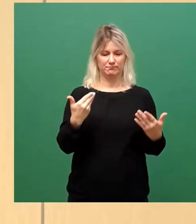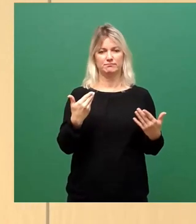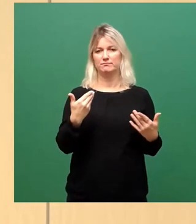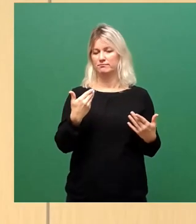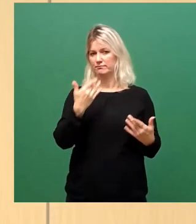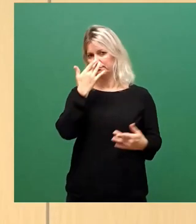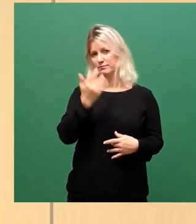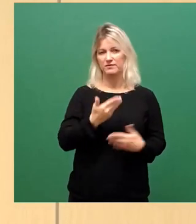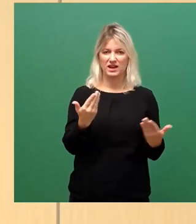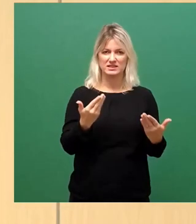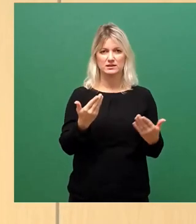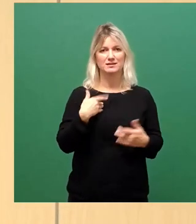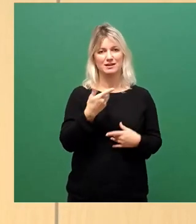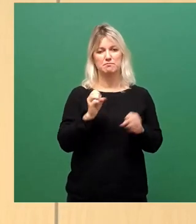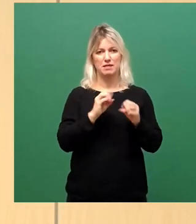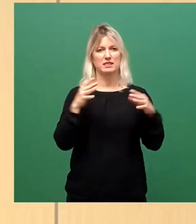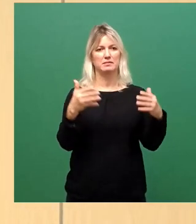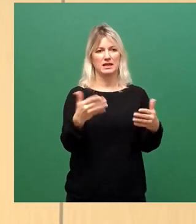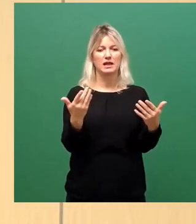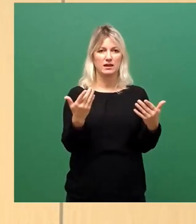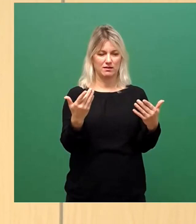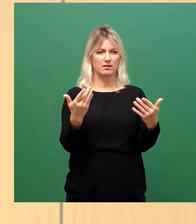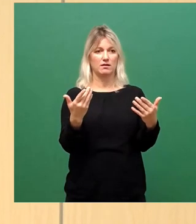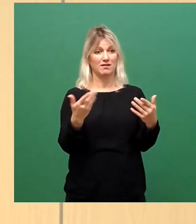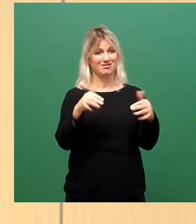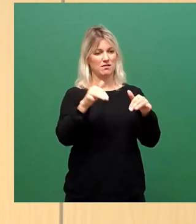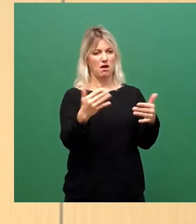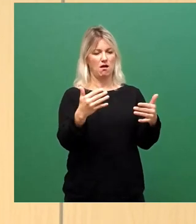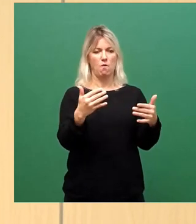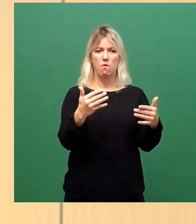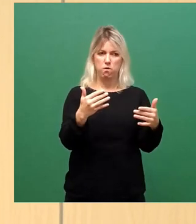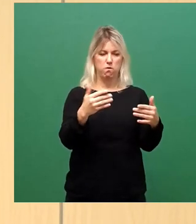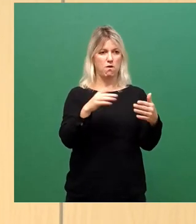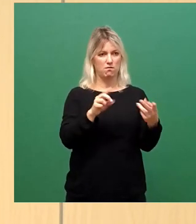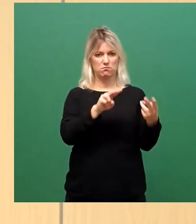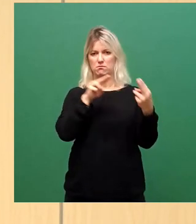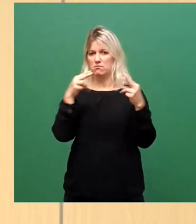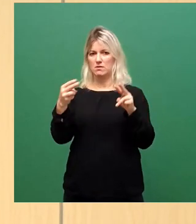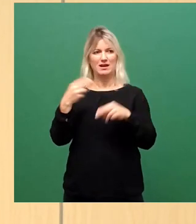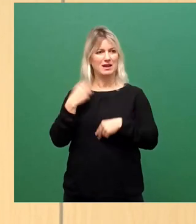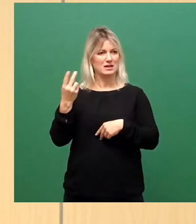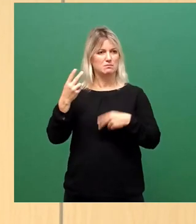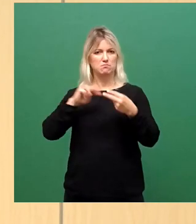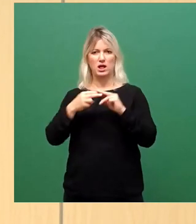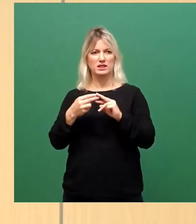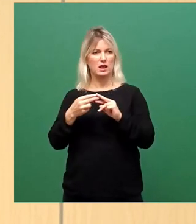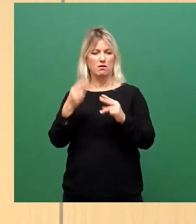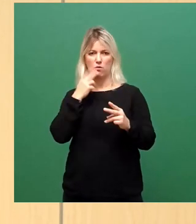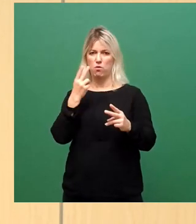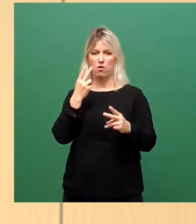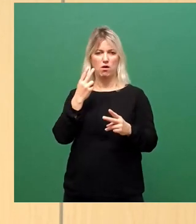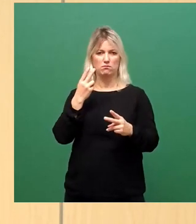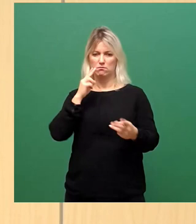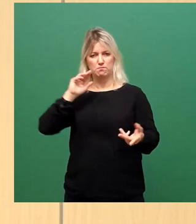ein Gegenstand politischer Polarisierung und Profilierung geworden ist. Das macht es ungeheuer schwer für die Menschen zu